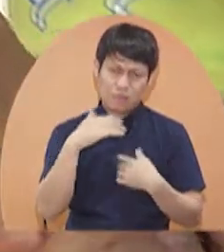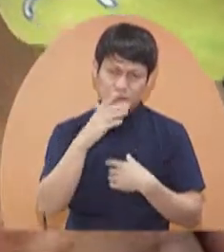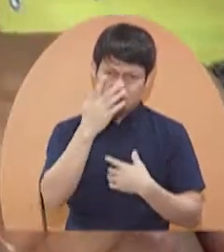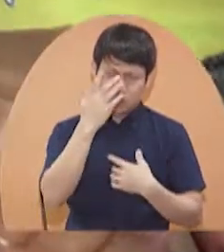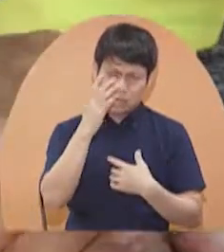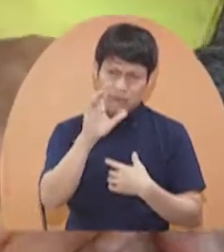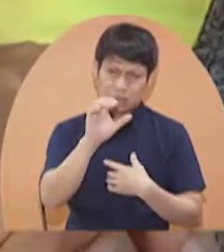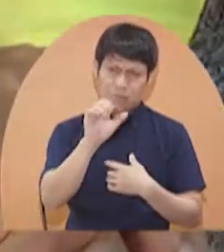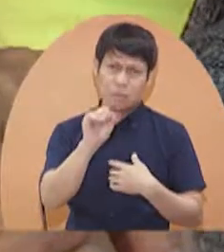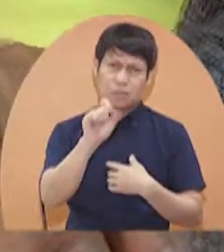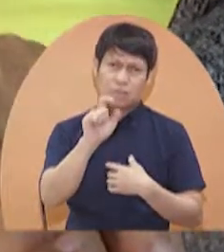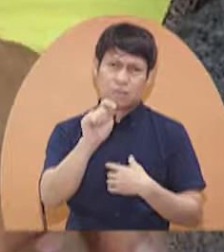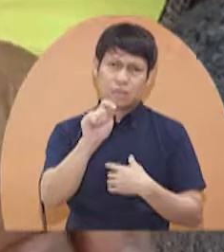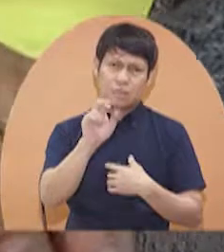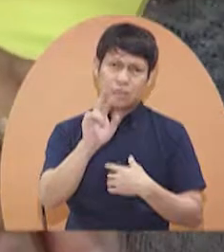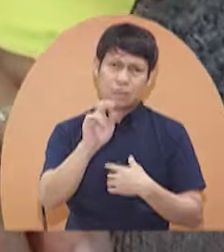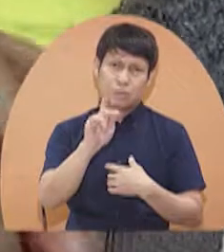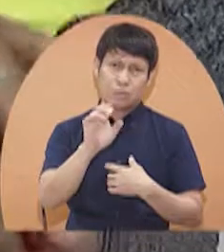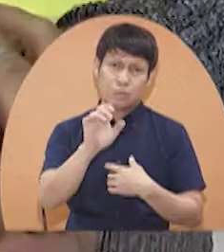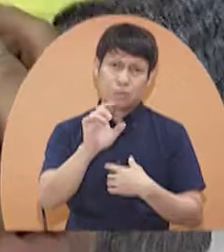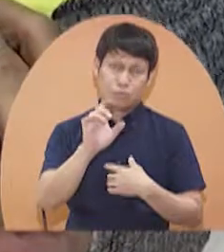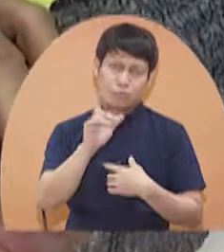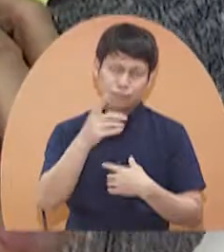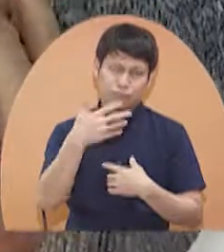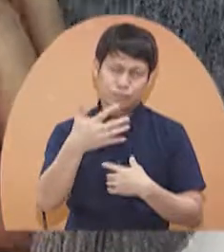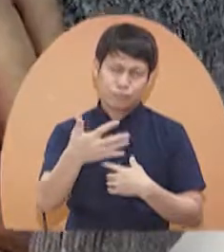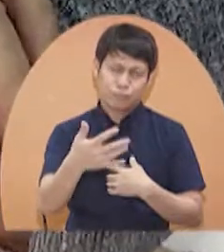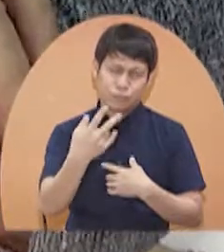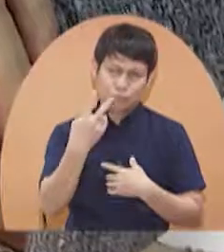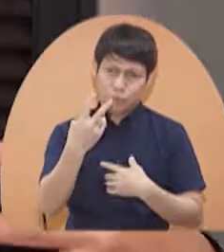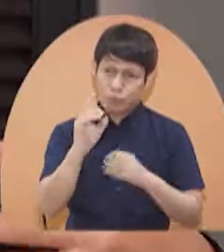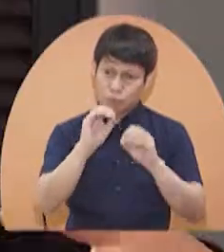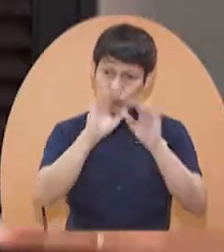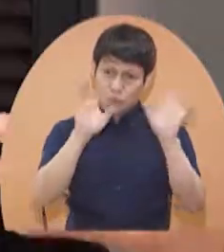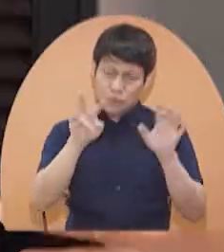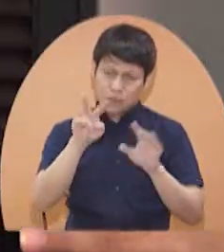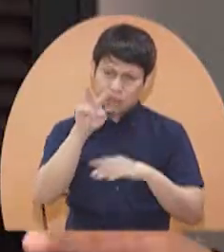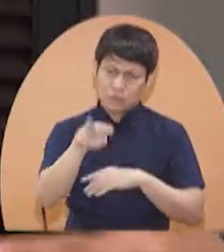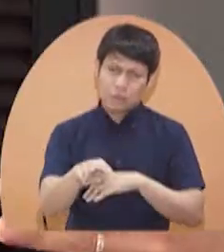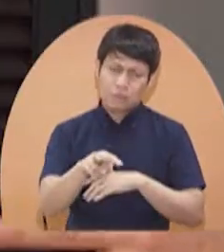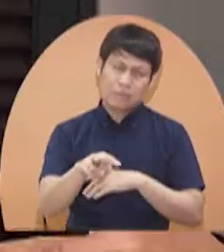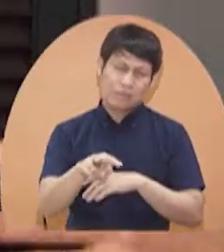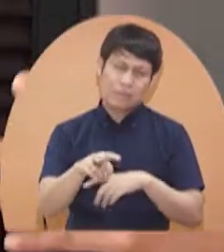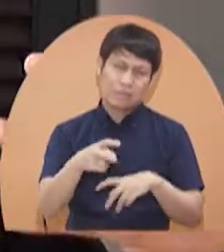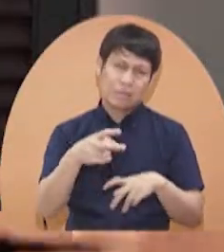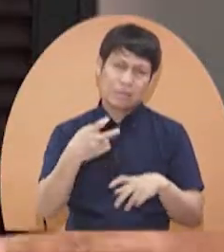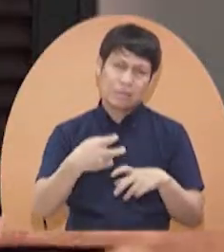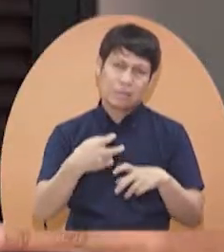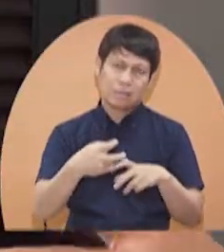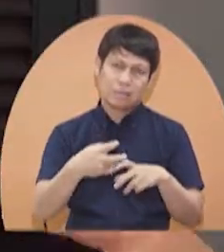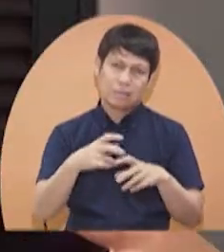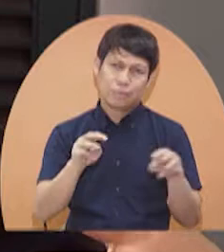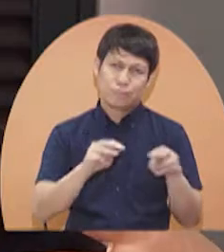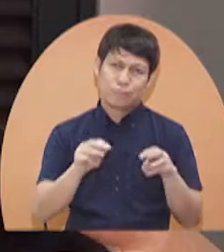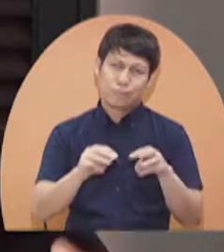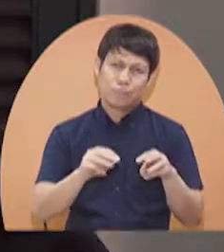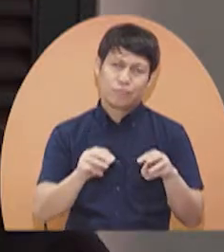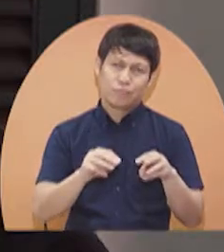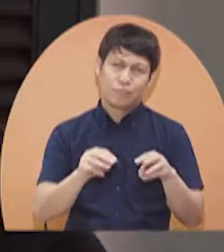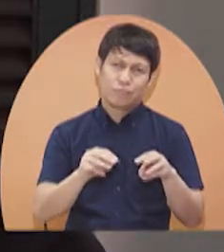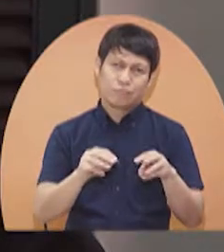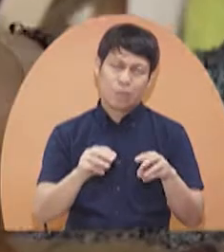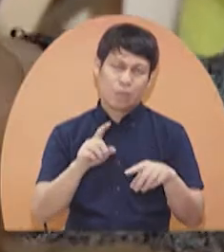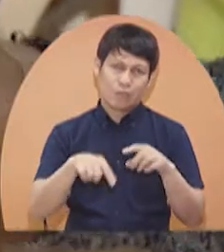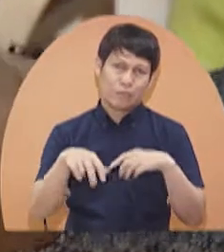daw. Lalo naging halata, noong itong mga huling araw, mahirap na siya talagang igalaw na